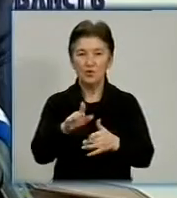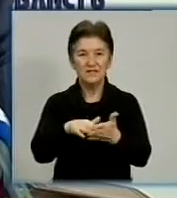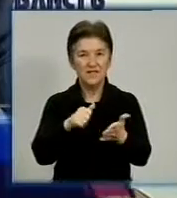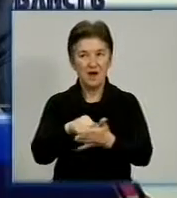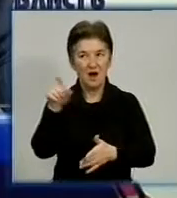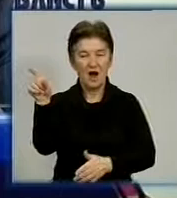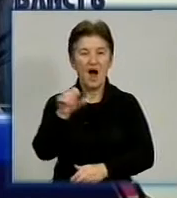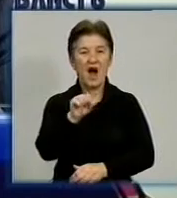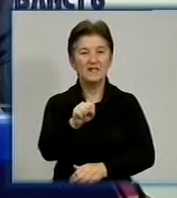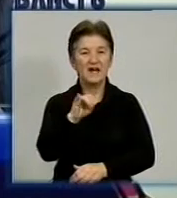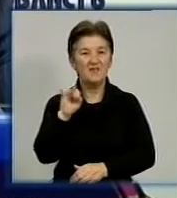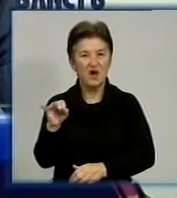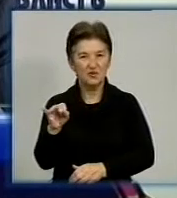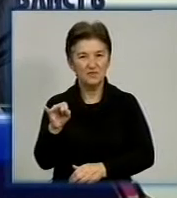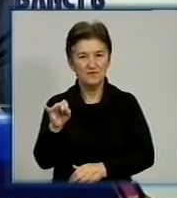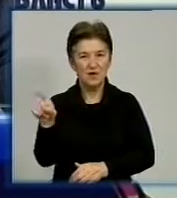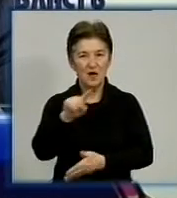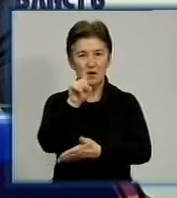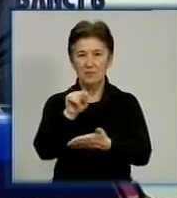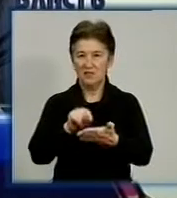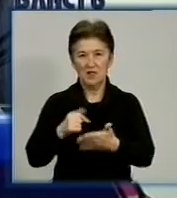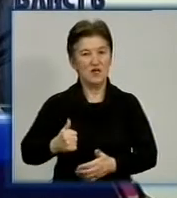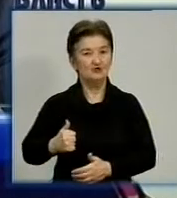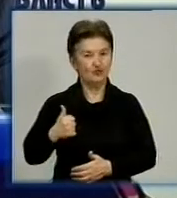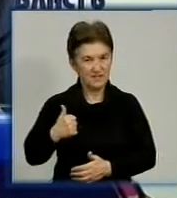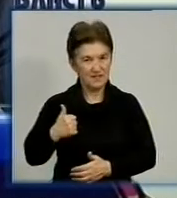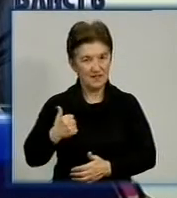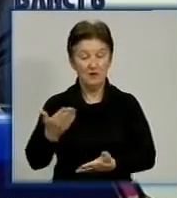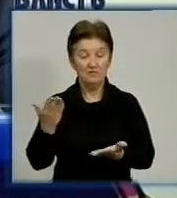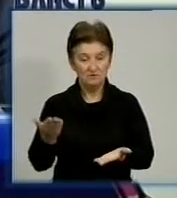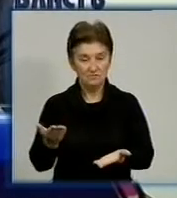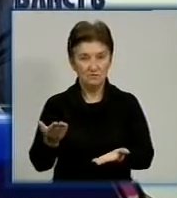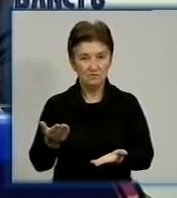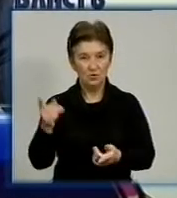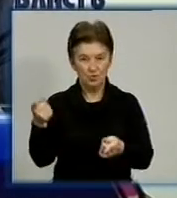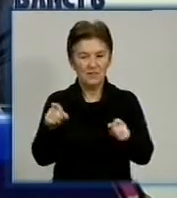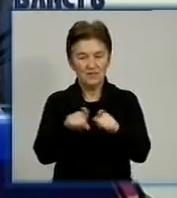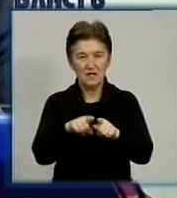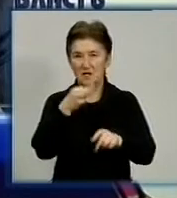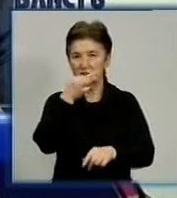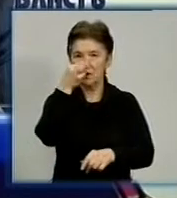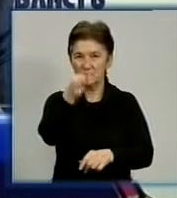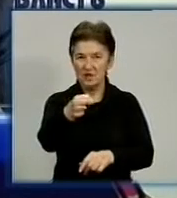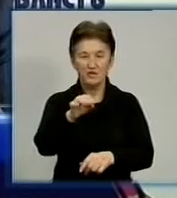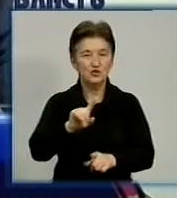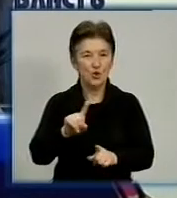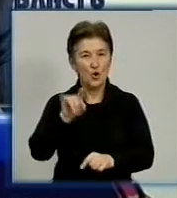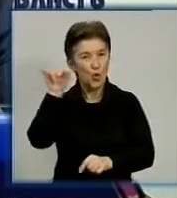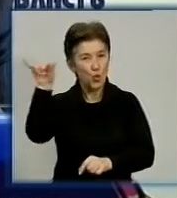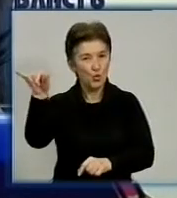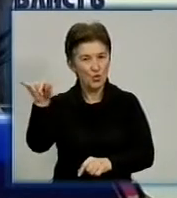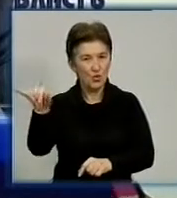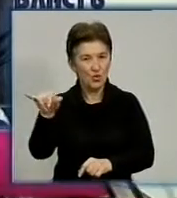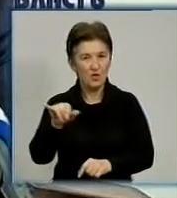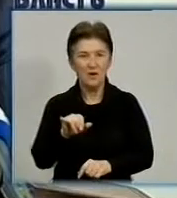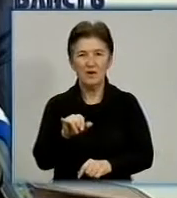питання честі. І він так, в принципі, і сказав, що у нього, як би сказати,